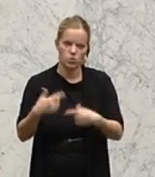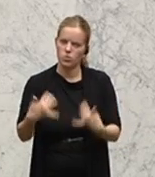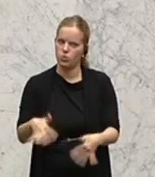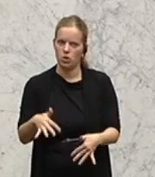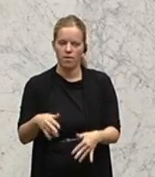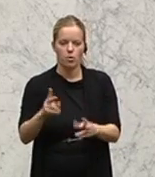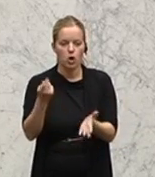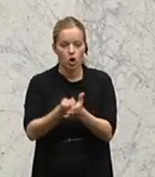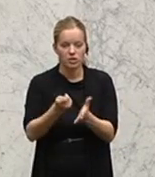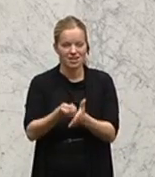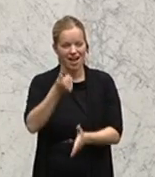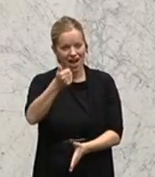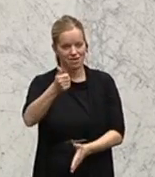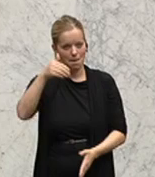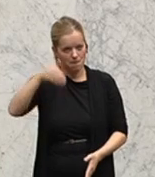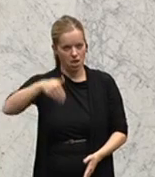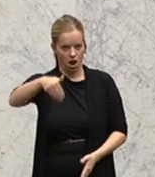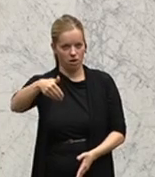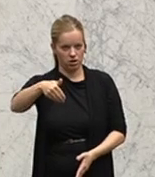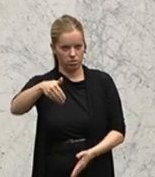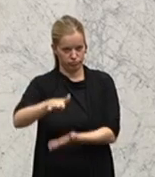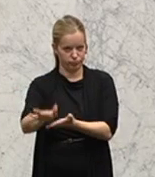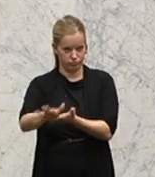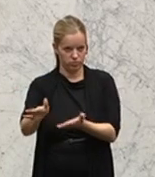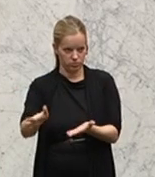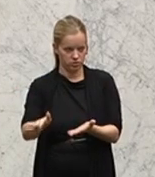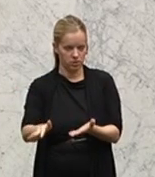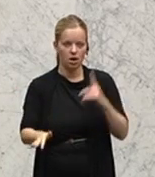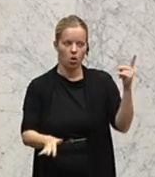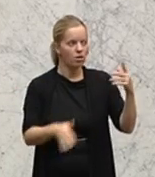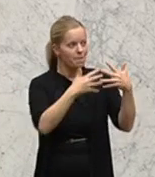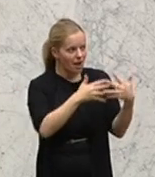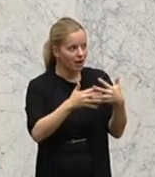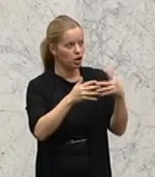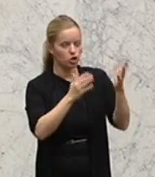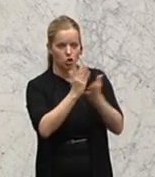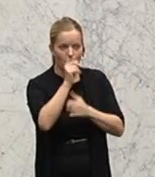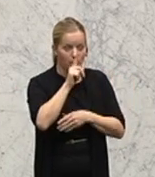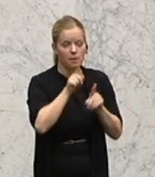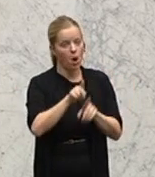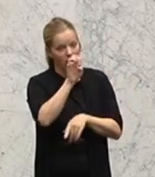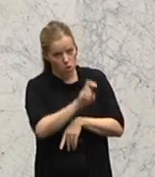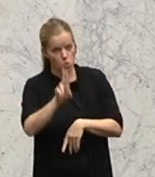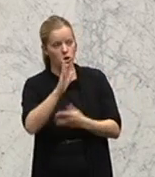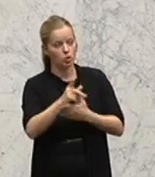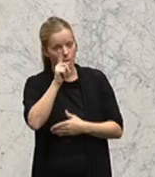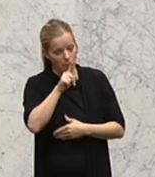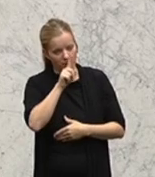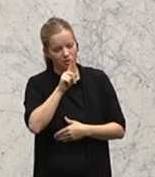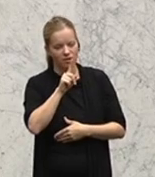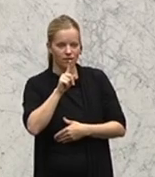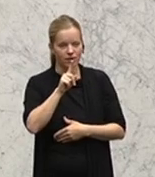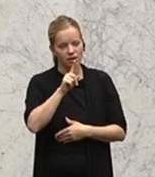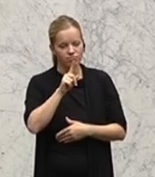Milliarde. Und man versucht jetzt in der Food and Drug Administration, aber auch in der EU, praktisch eine Erleichterung zu geben, dass überhaupt eine